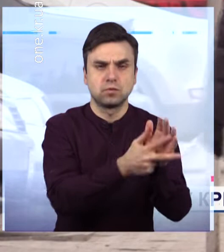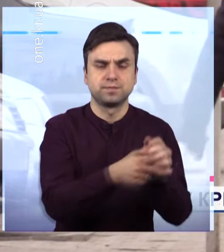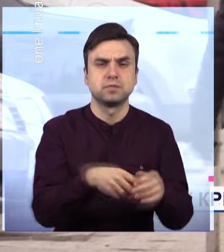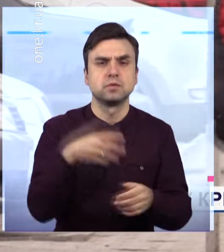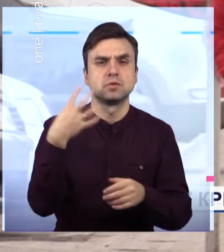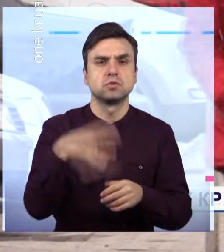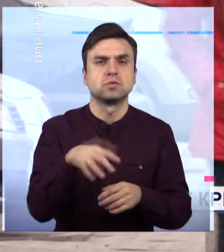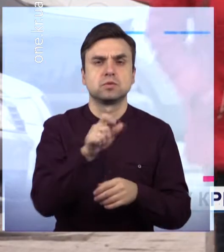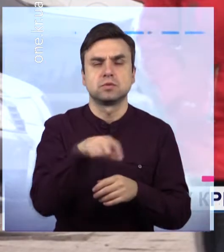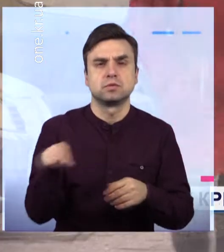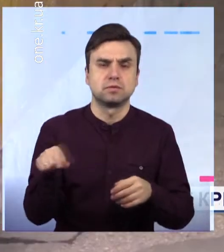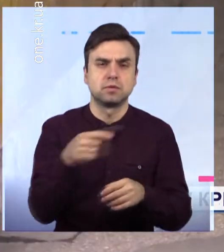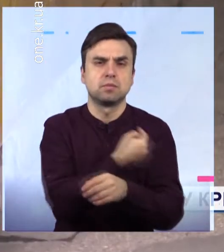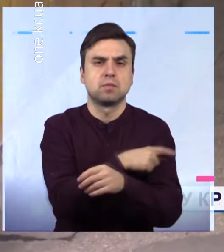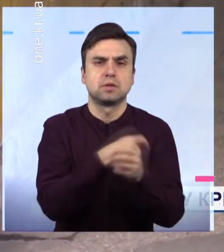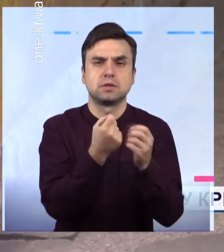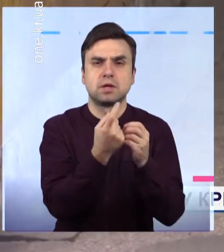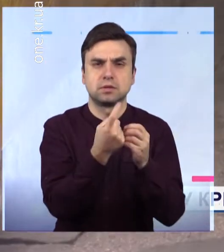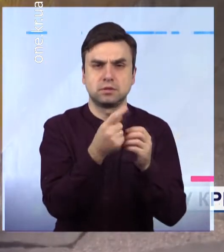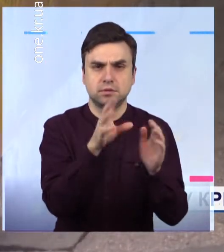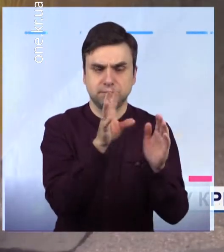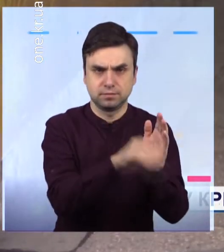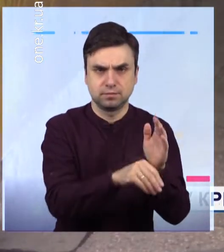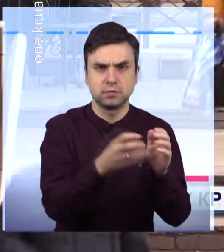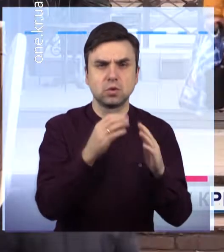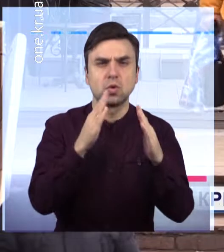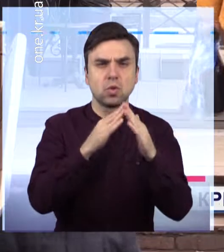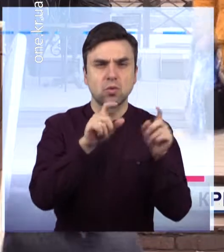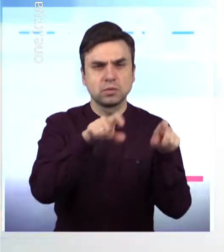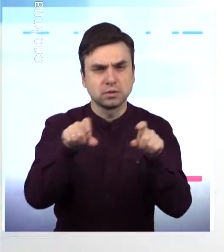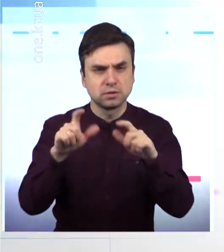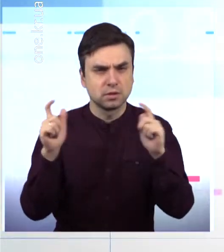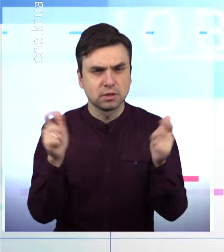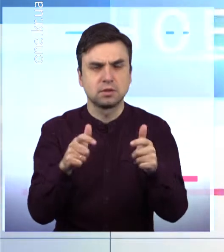лікарні На самоізоляції знаходиться 285 осіб